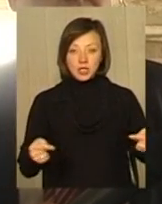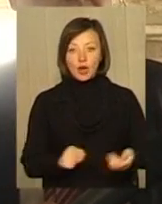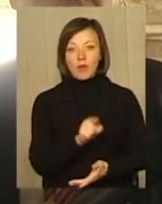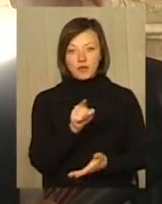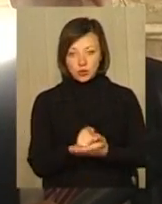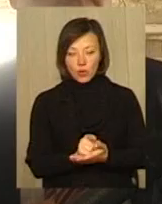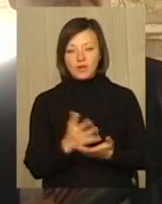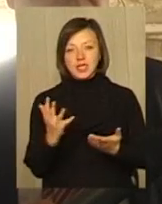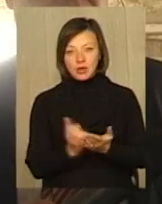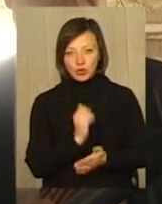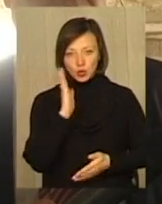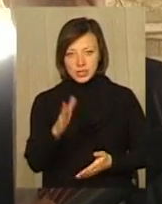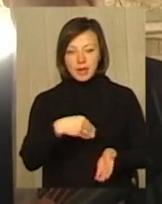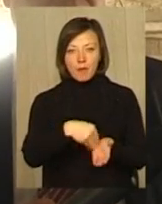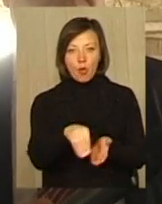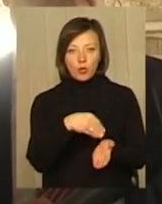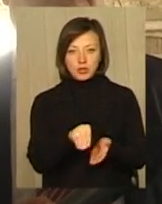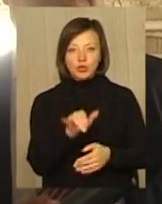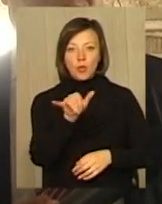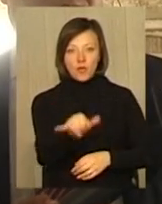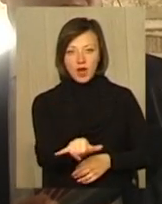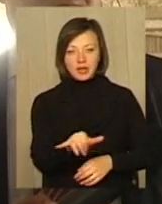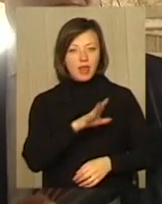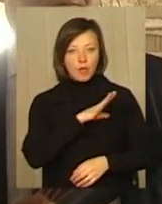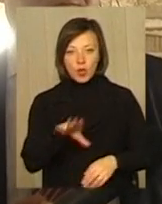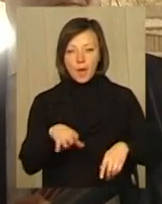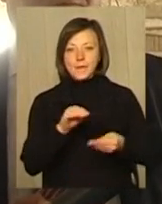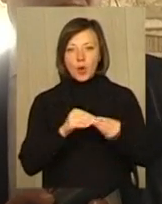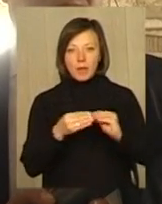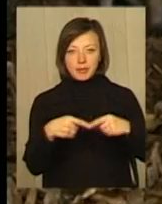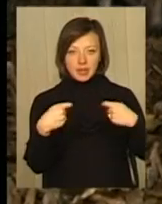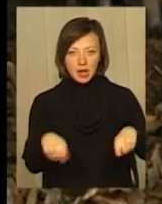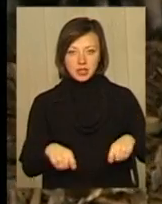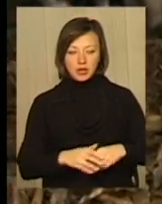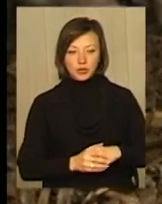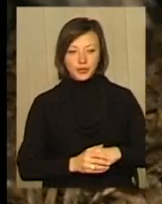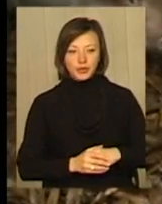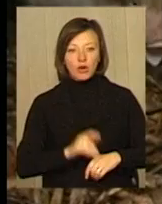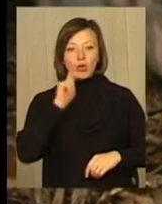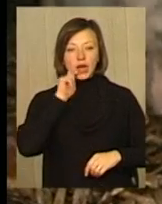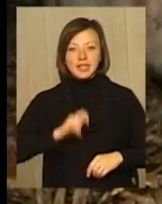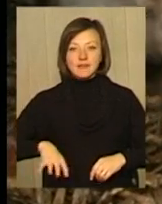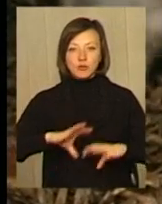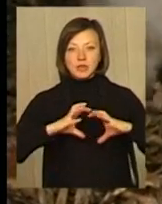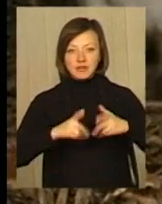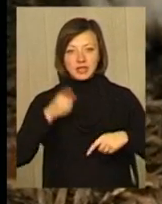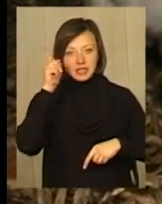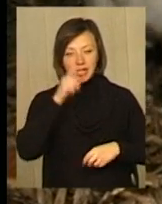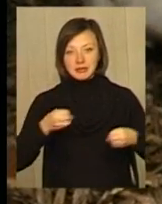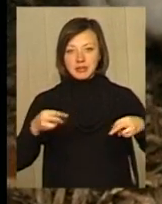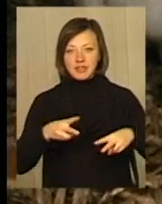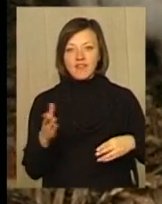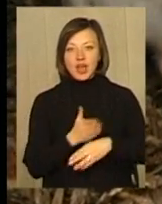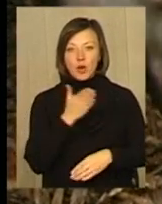'язково знайдуться покупці, щоб у вас не було проблем з реалізацією. Українці в усьому світі знають, як фахівців з